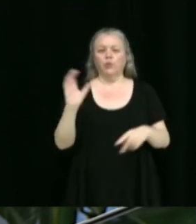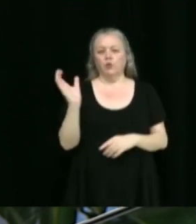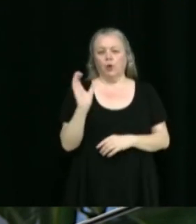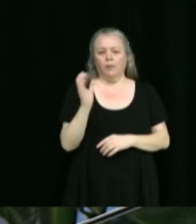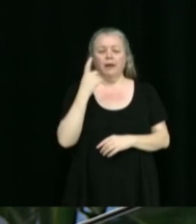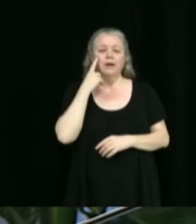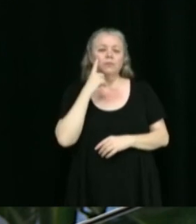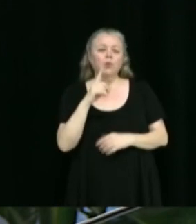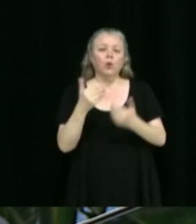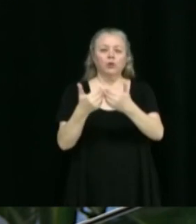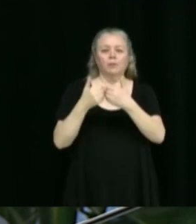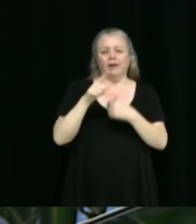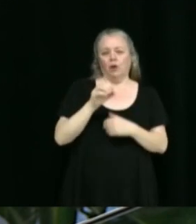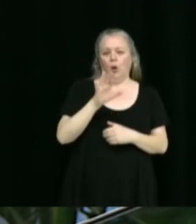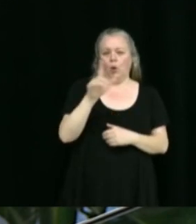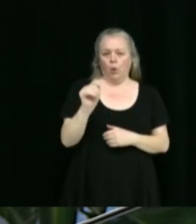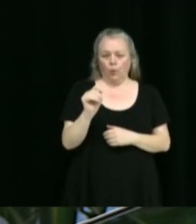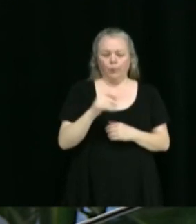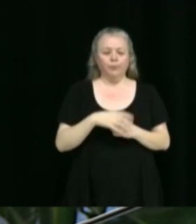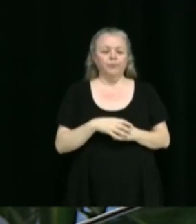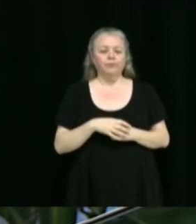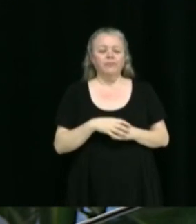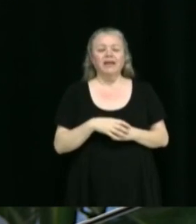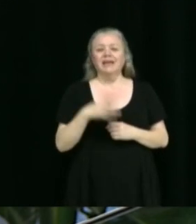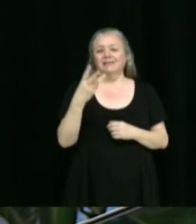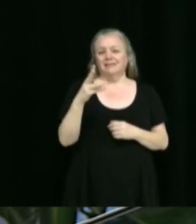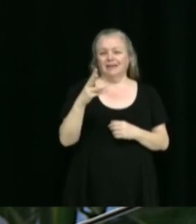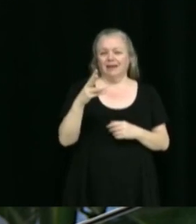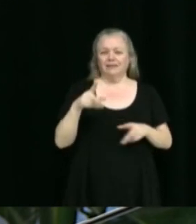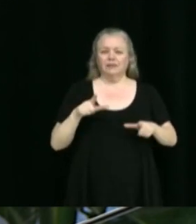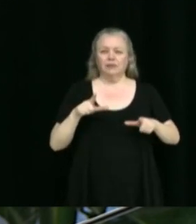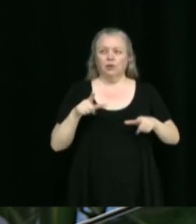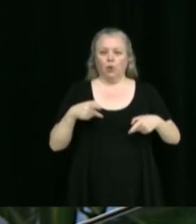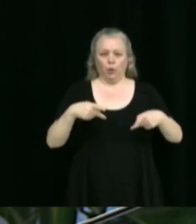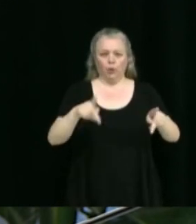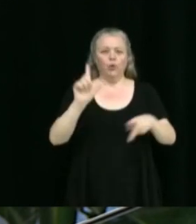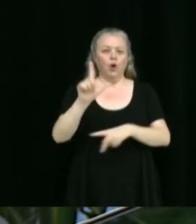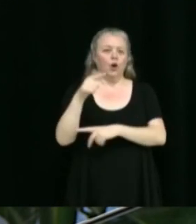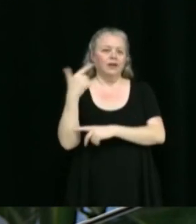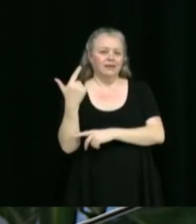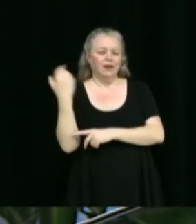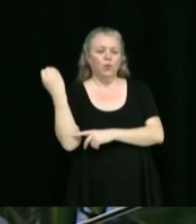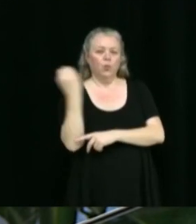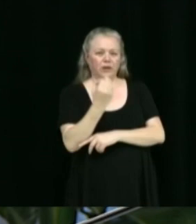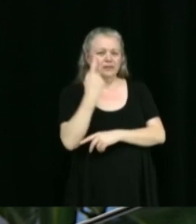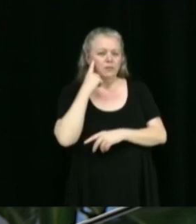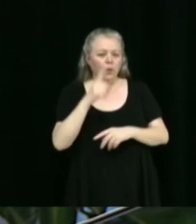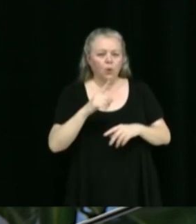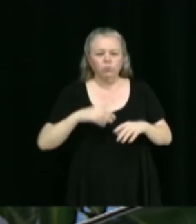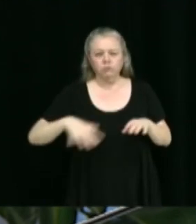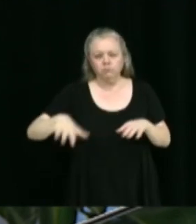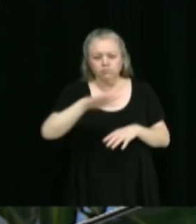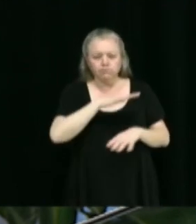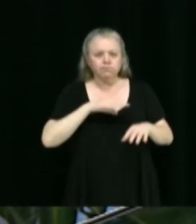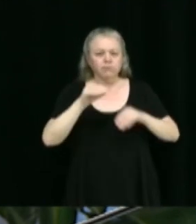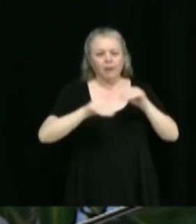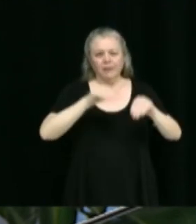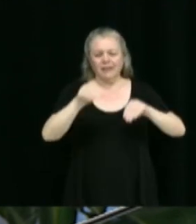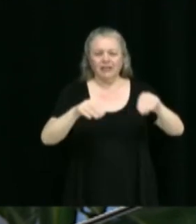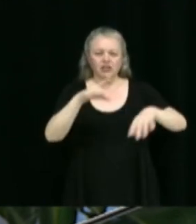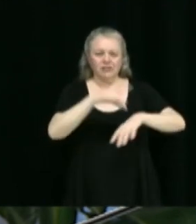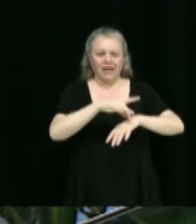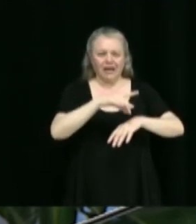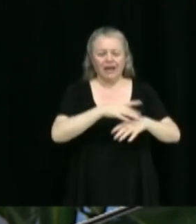pour le 16 rue Laurier-Ouest pour une demande d'aménagement de terrain, pour le 925 rue des